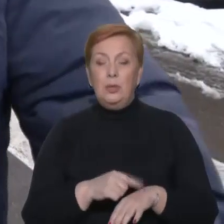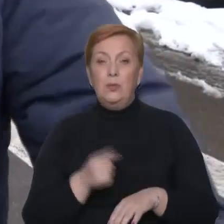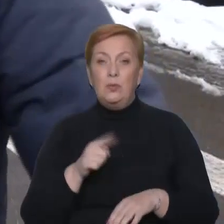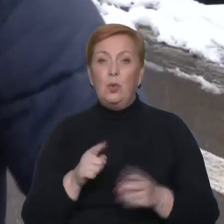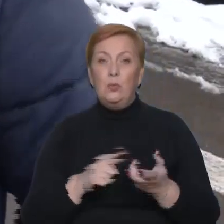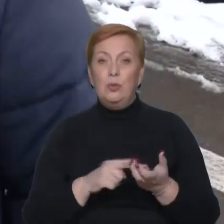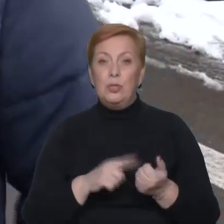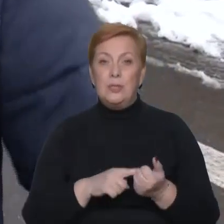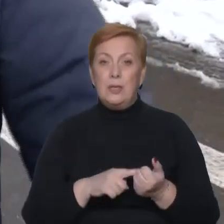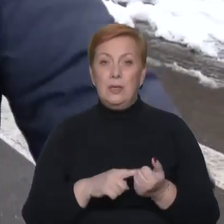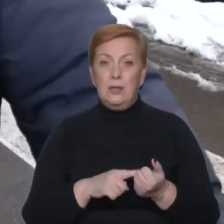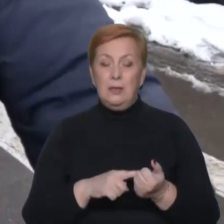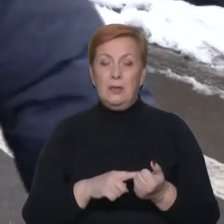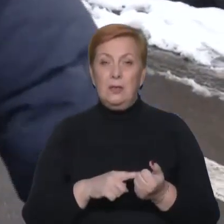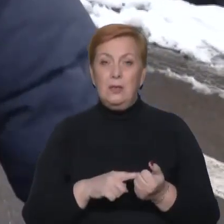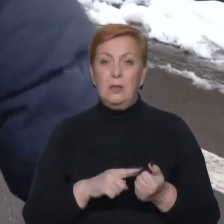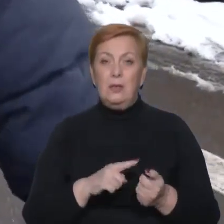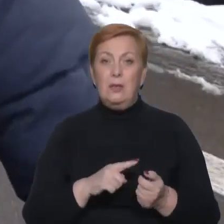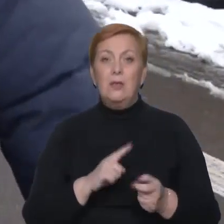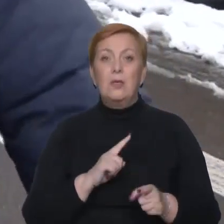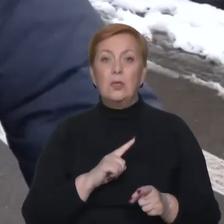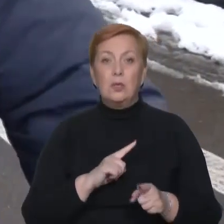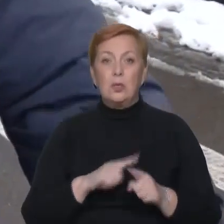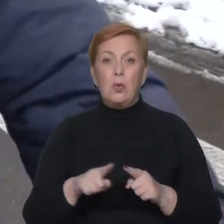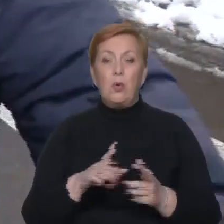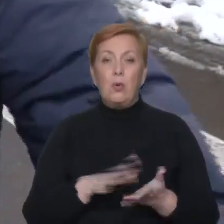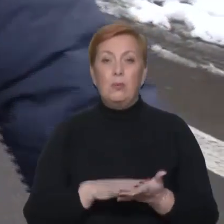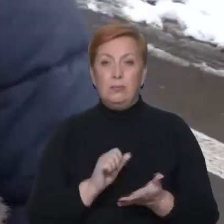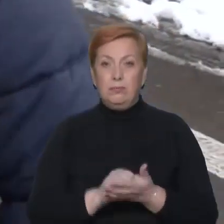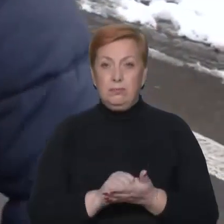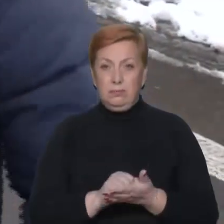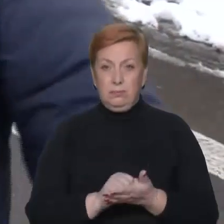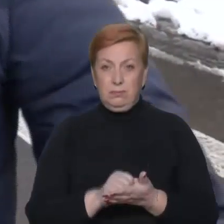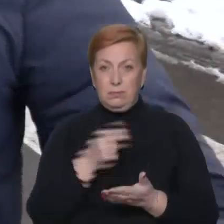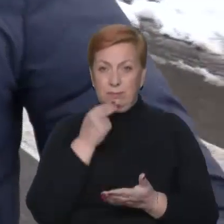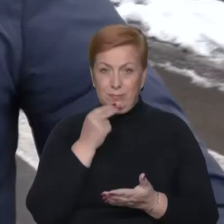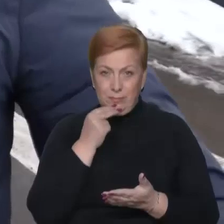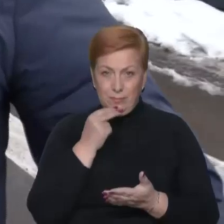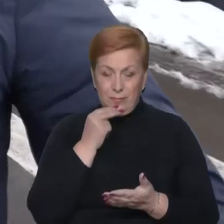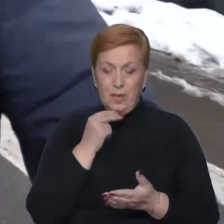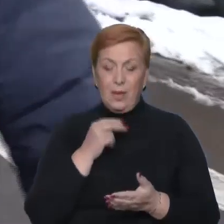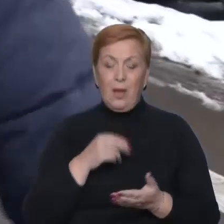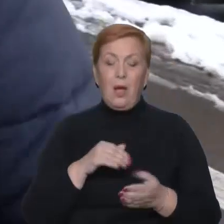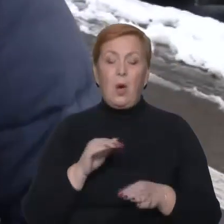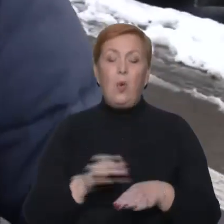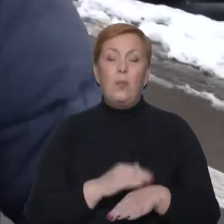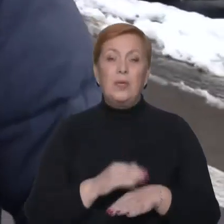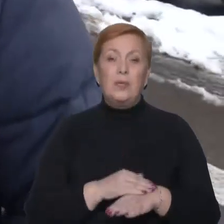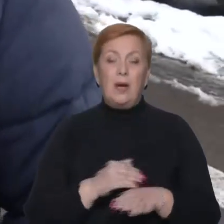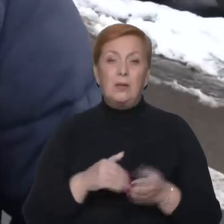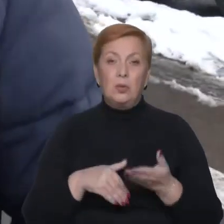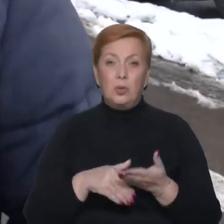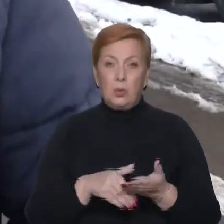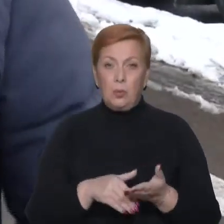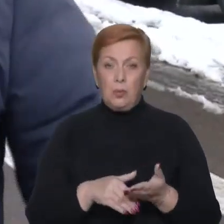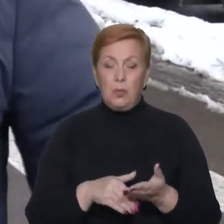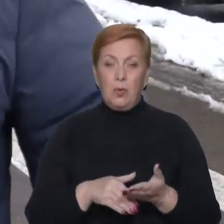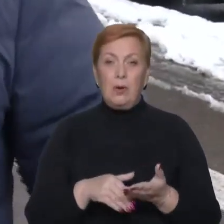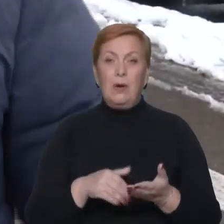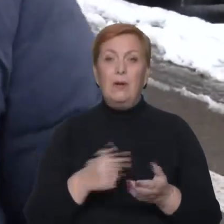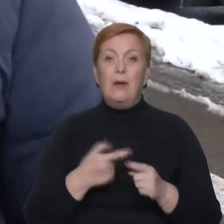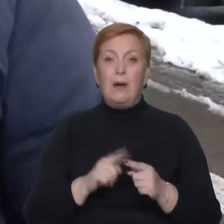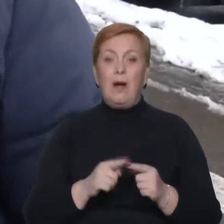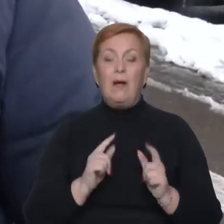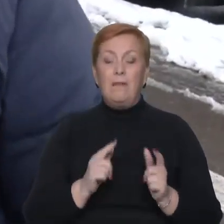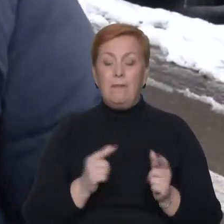числі Скоропорт. Гуманітарна допомога, яка не відповідає всім документам, а